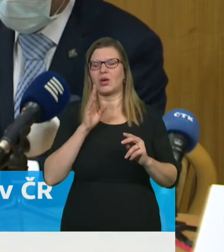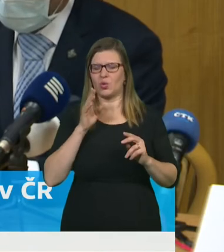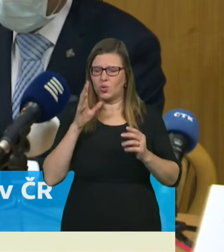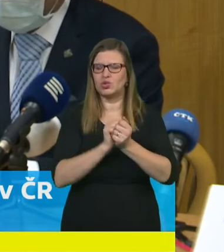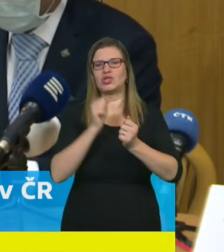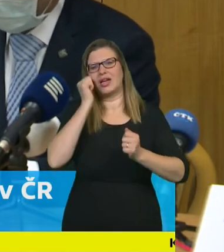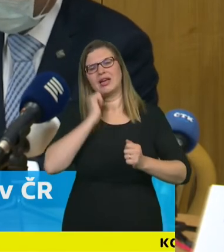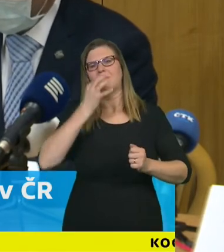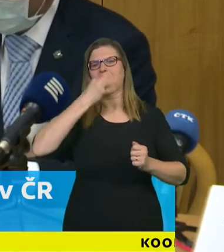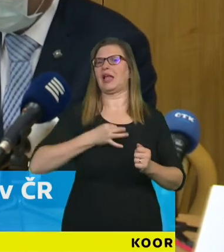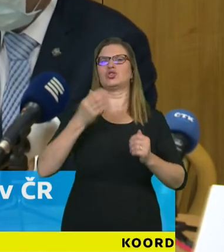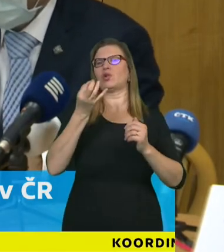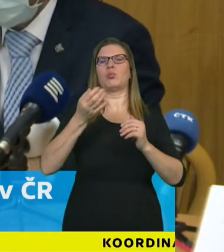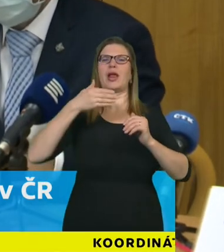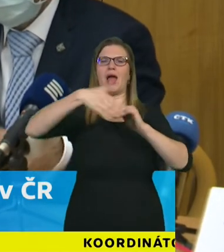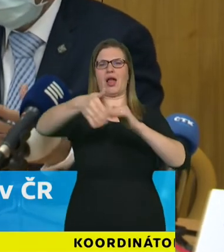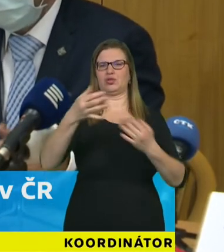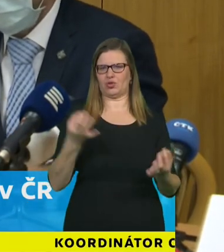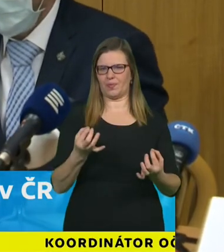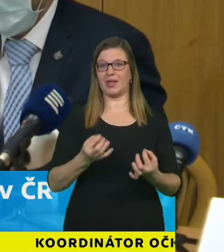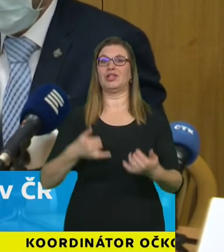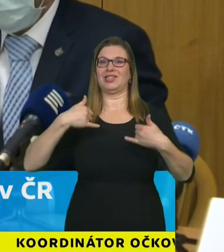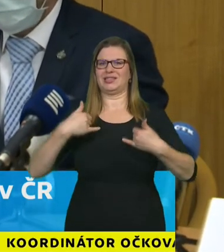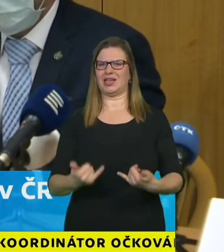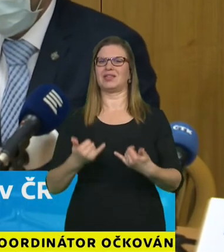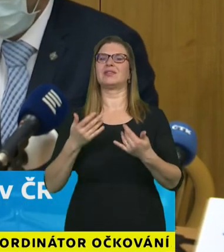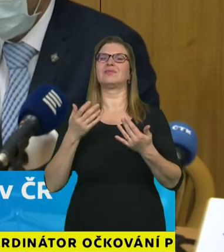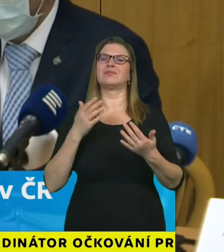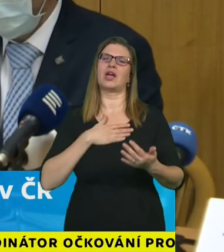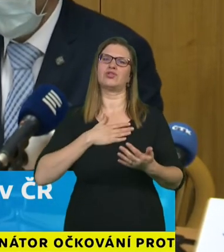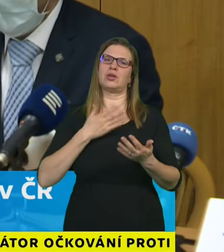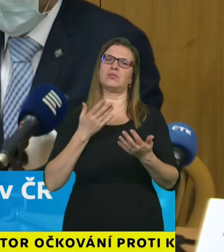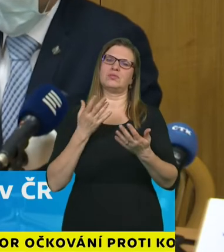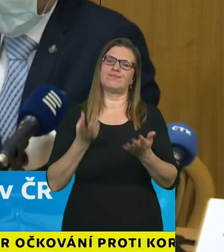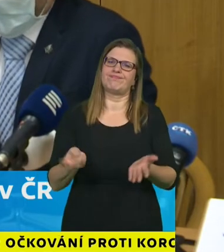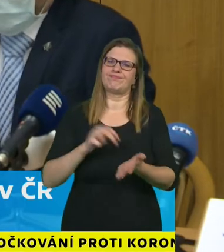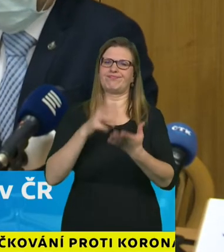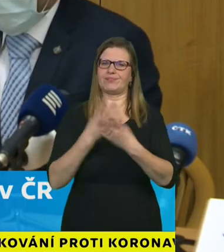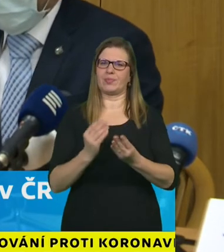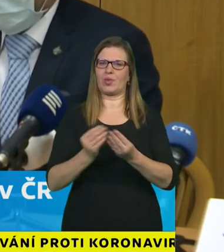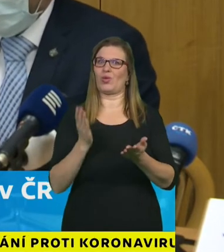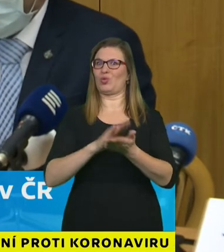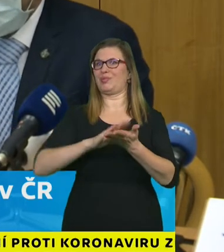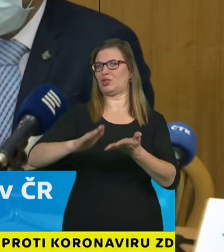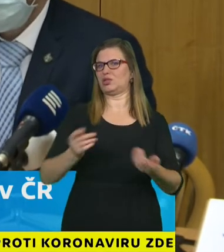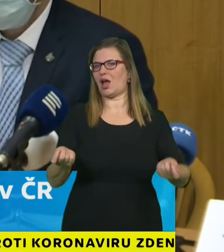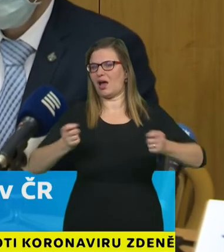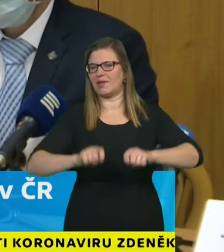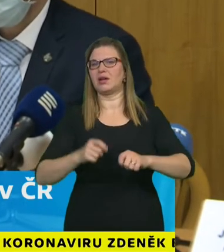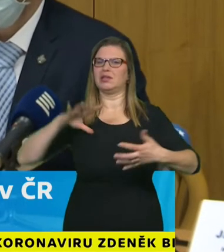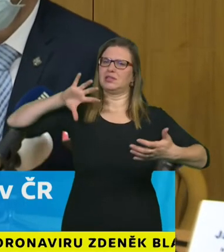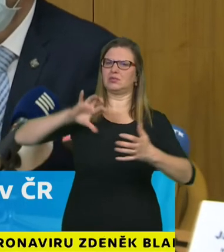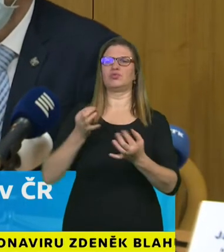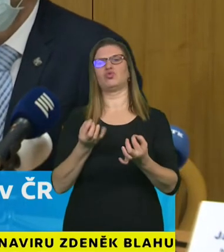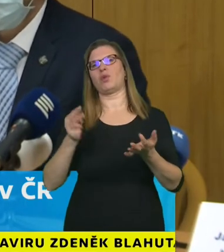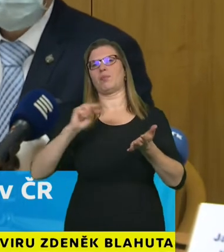závěr tady tohoto našeho této naší komunikace zhrnout plán co ministerstvo